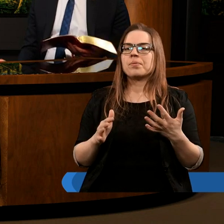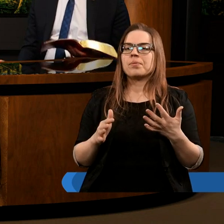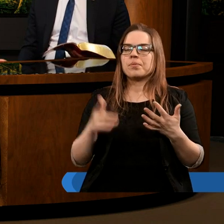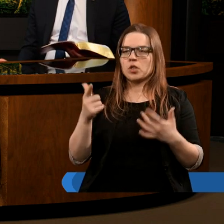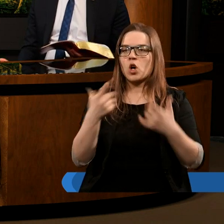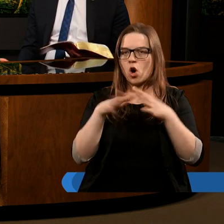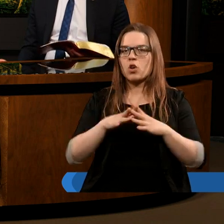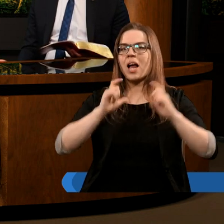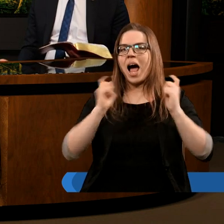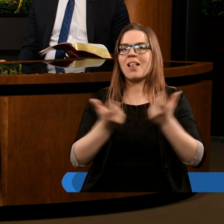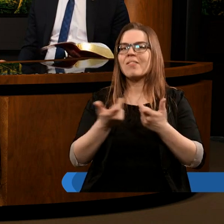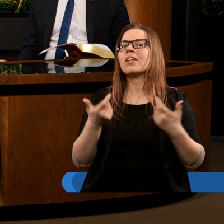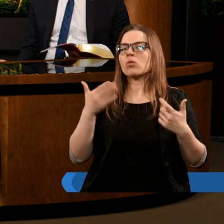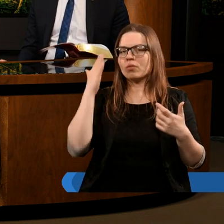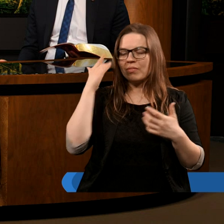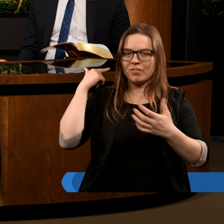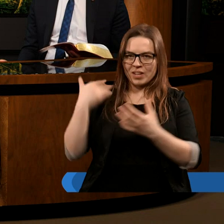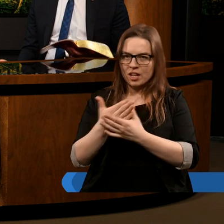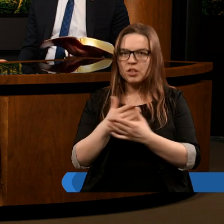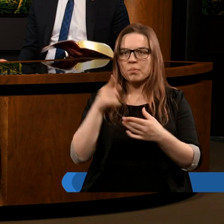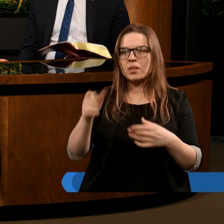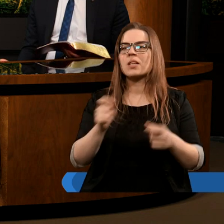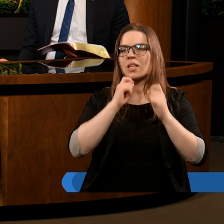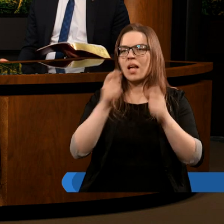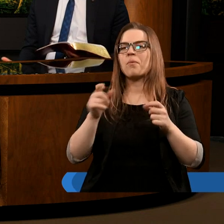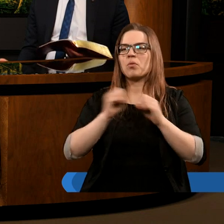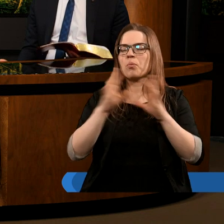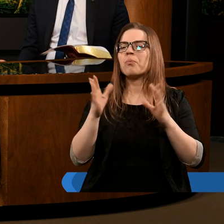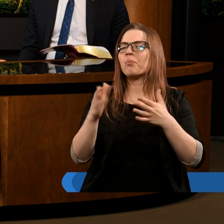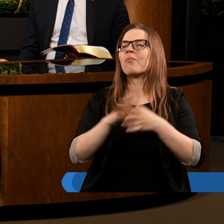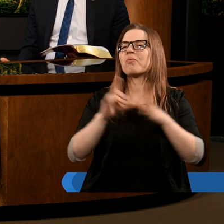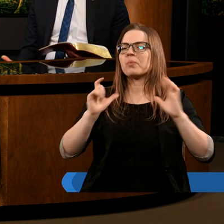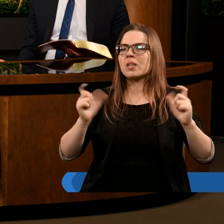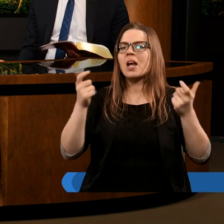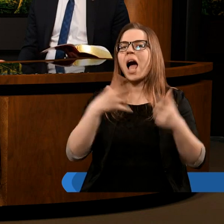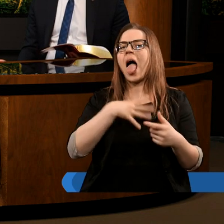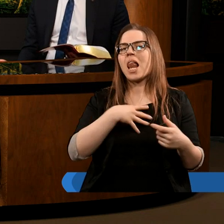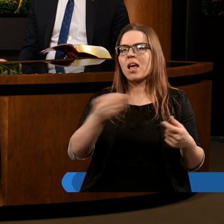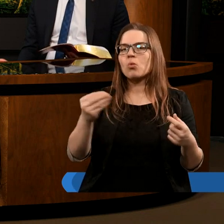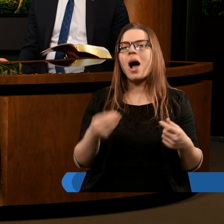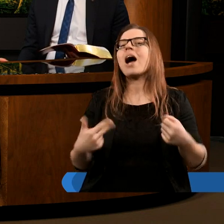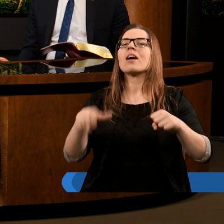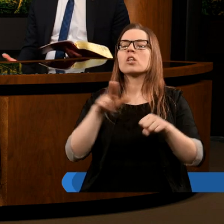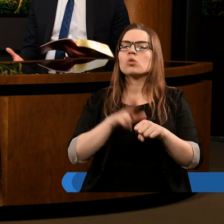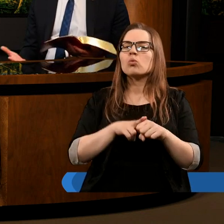kościół adwentystów również wierzymy, że taki dar objawił się w przypadku Ellen White,